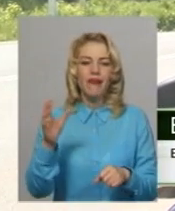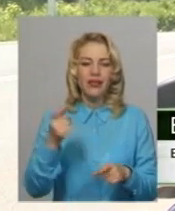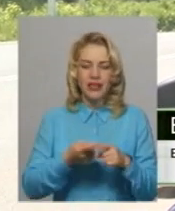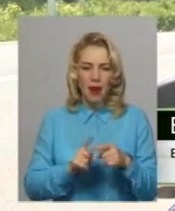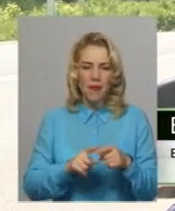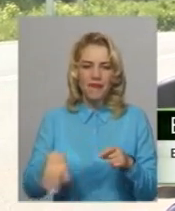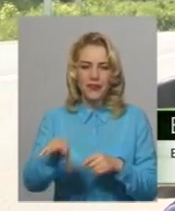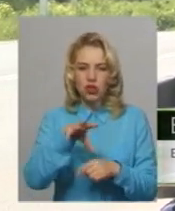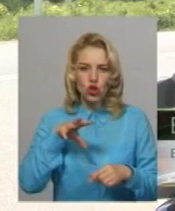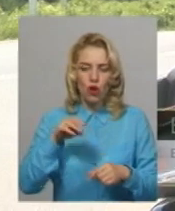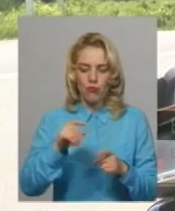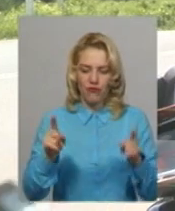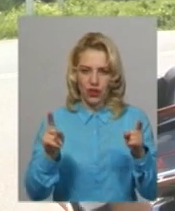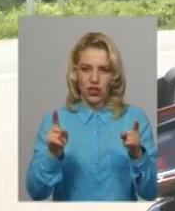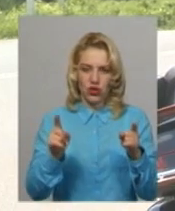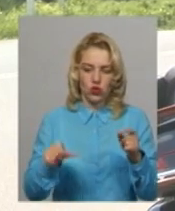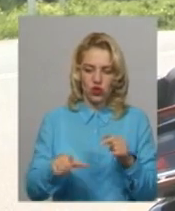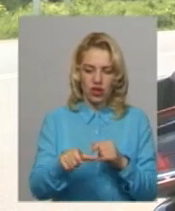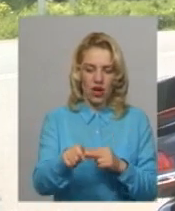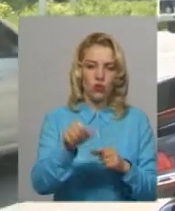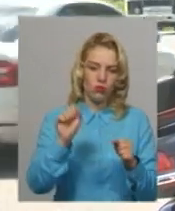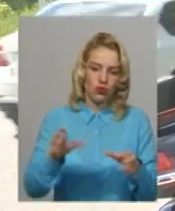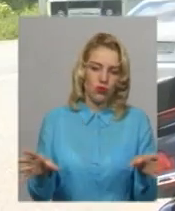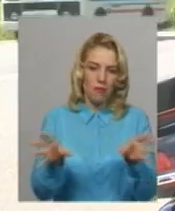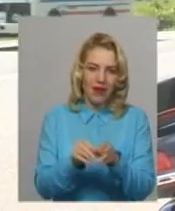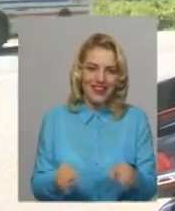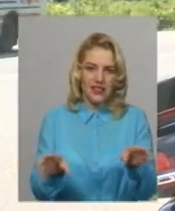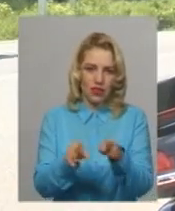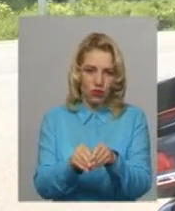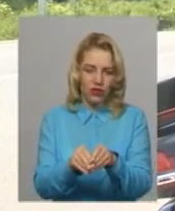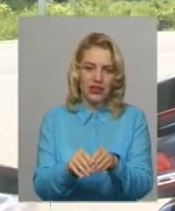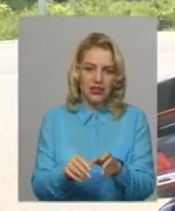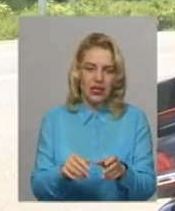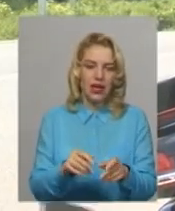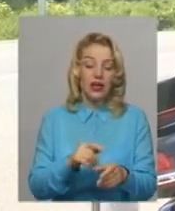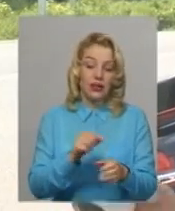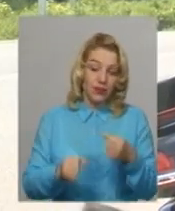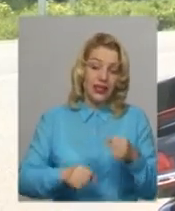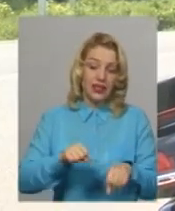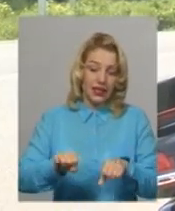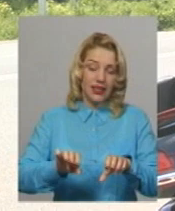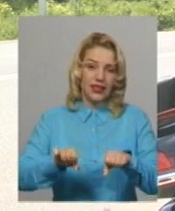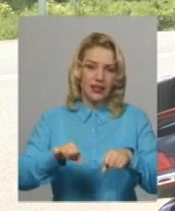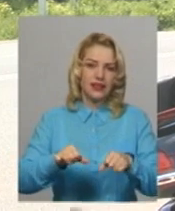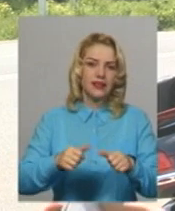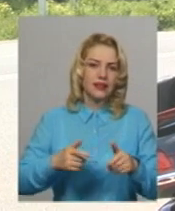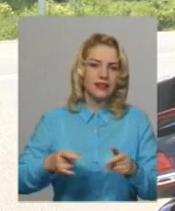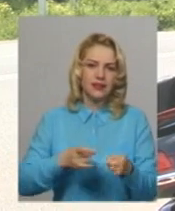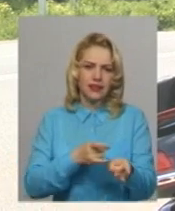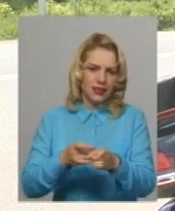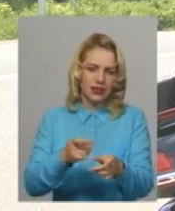відрізку шляху вони можуть приєднуватись, тобто там їхати. Вони не обов'язково їхати весь маршрут, вони